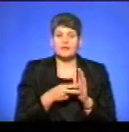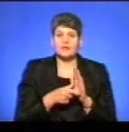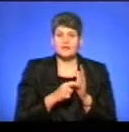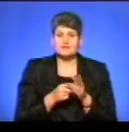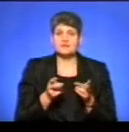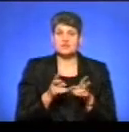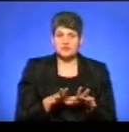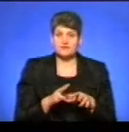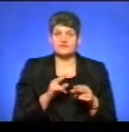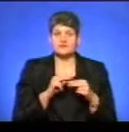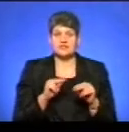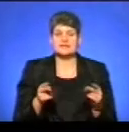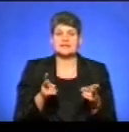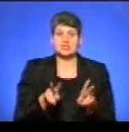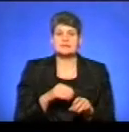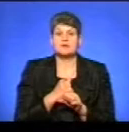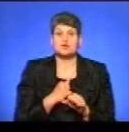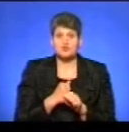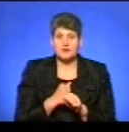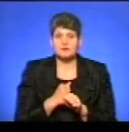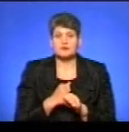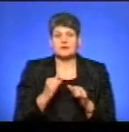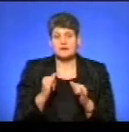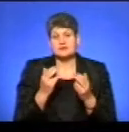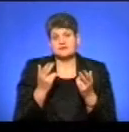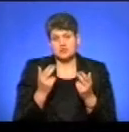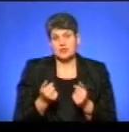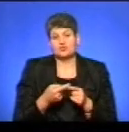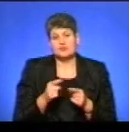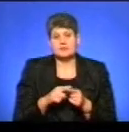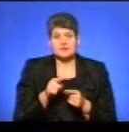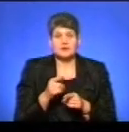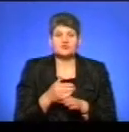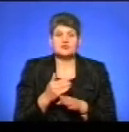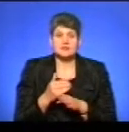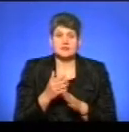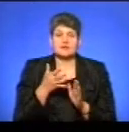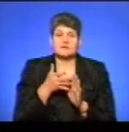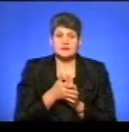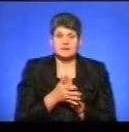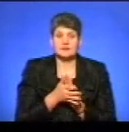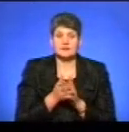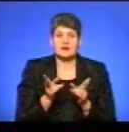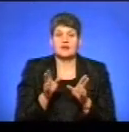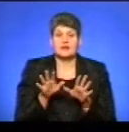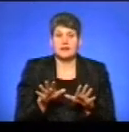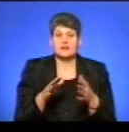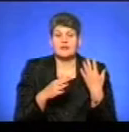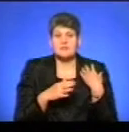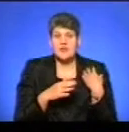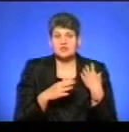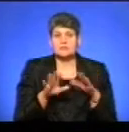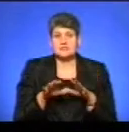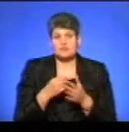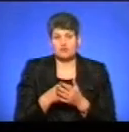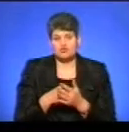вчителі залишилися працювати. І, звичайно, що це частина видатків лягла на плечі місцевих